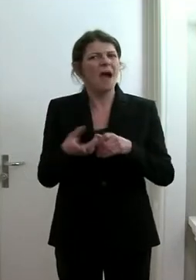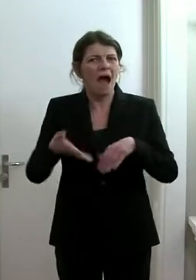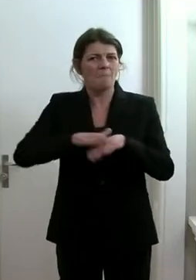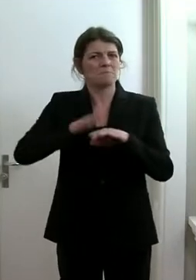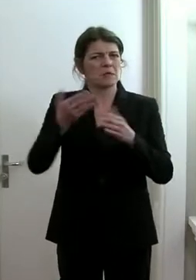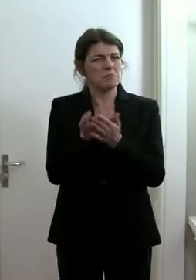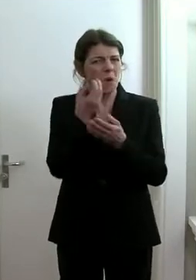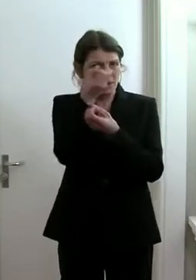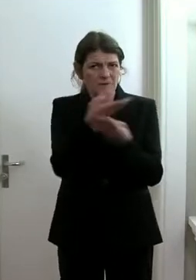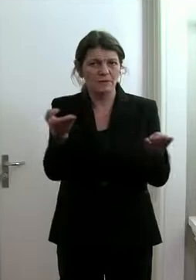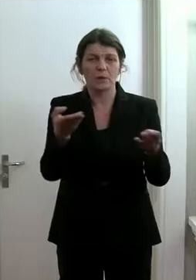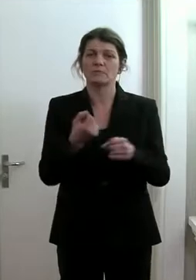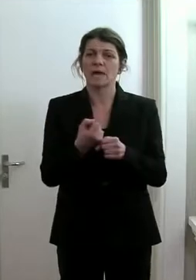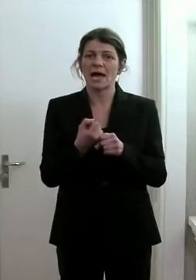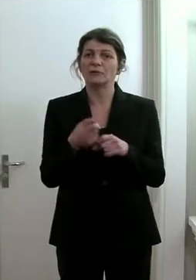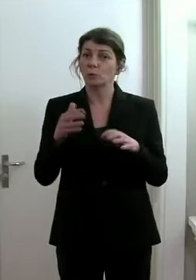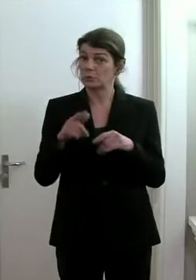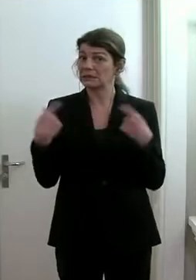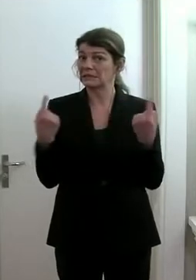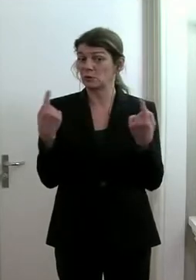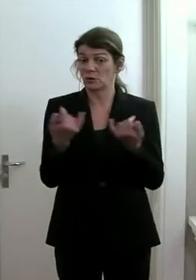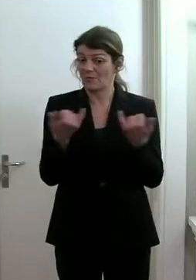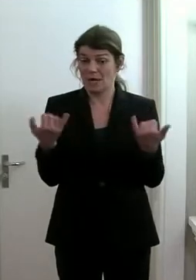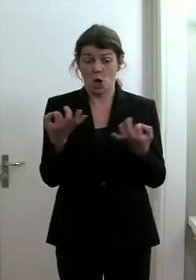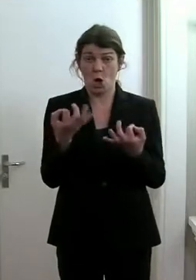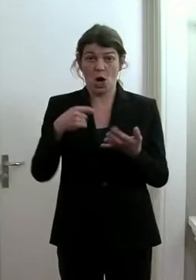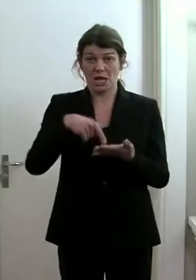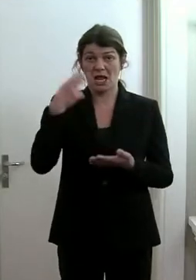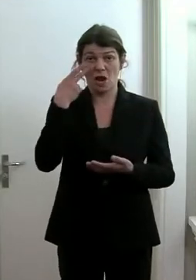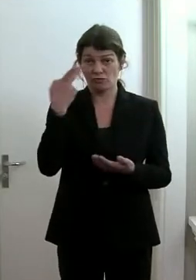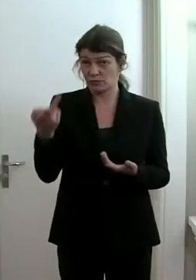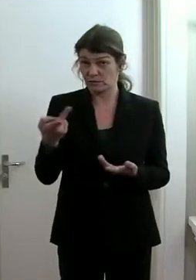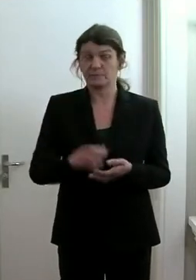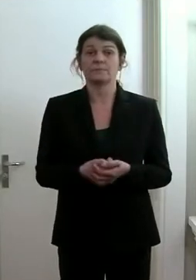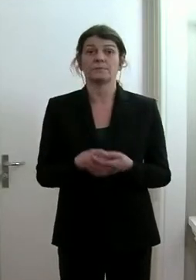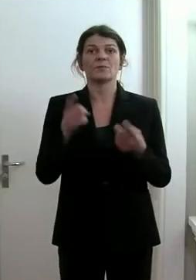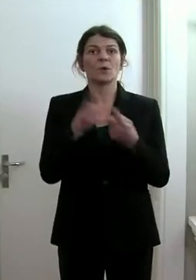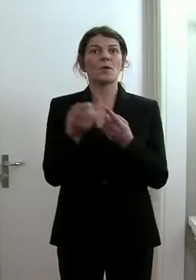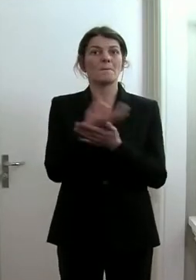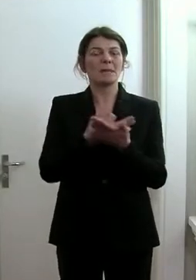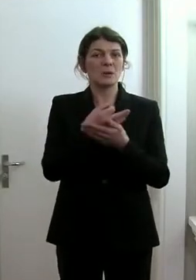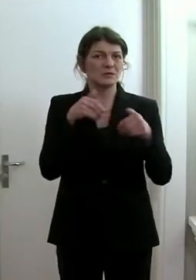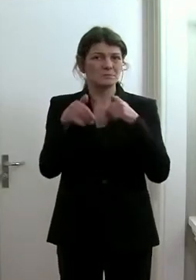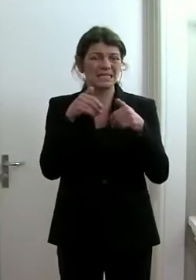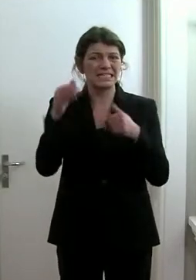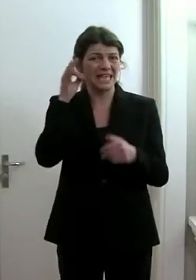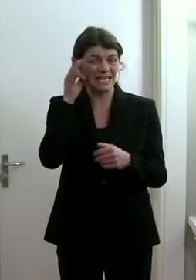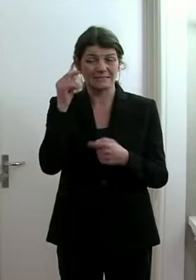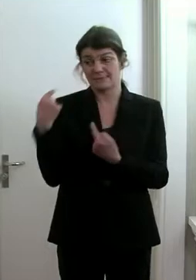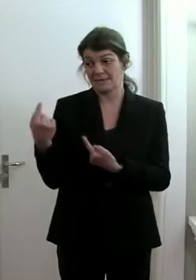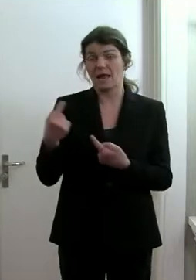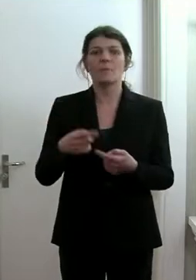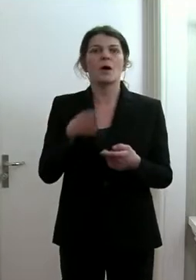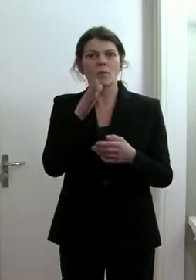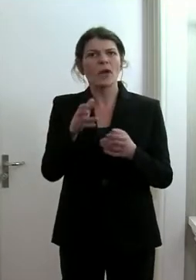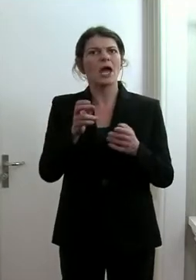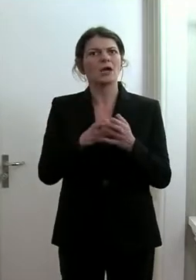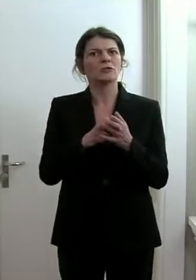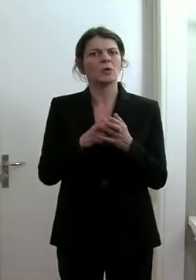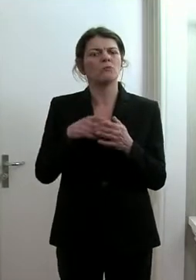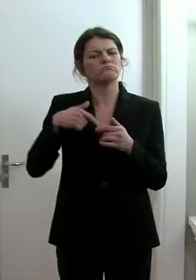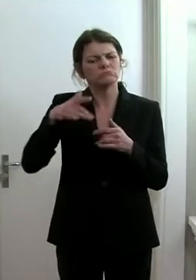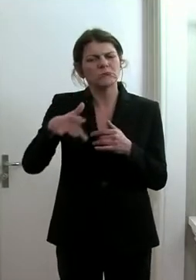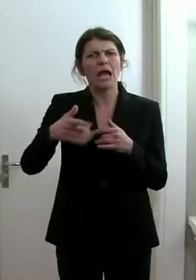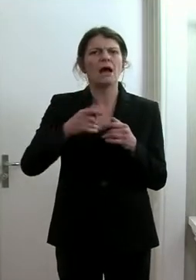geben über die Situation, wie sie sich am heutigen Tag präsentiert. Und die Bildungsministerin wird dann einige häufige